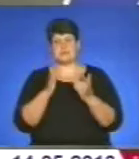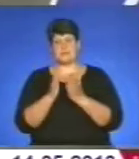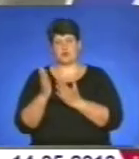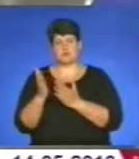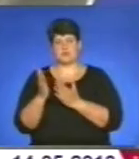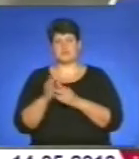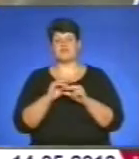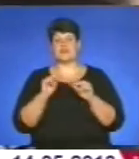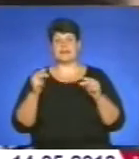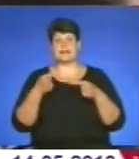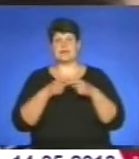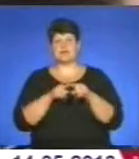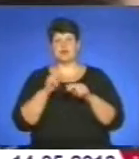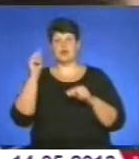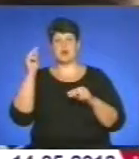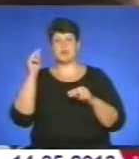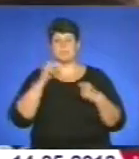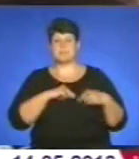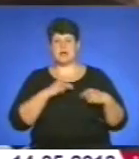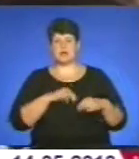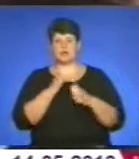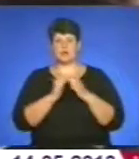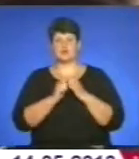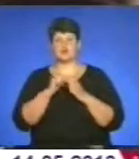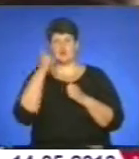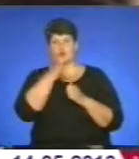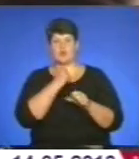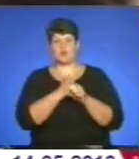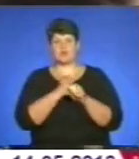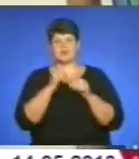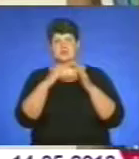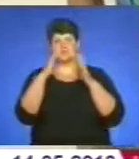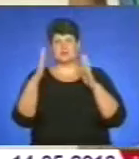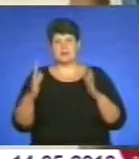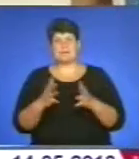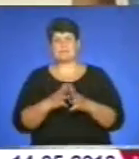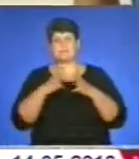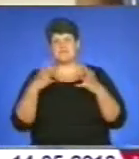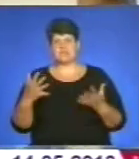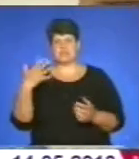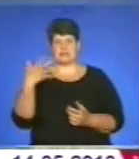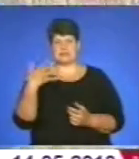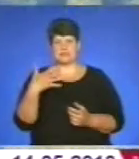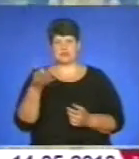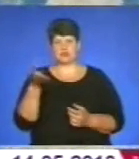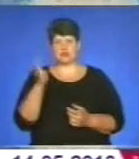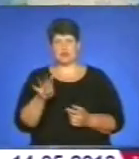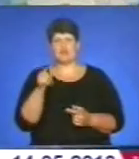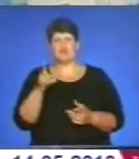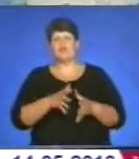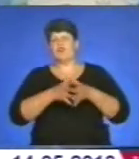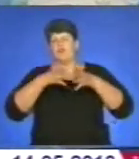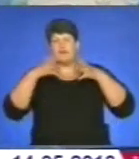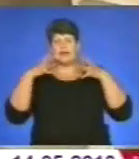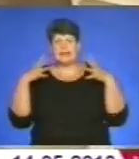Учитель технічної праці Віктор Паляниця щороку виготовляє шпаківні. Нарахував їх уже понад 50. А таку велетенську і не за